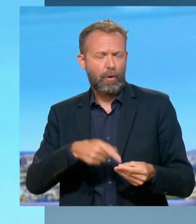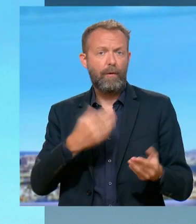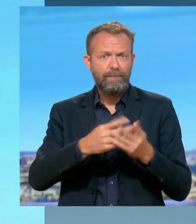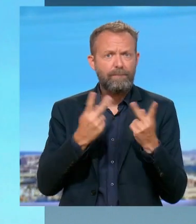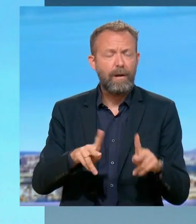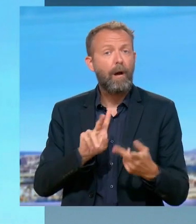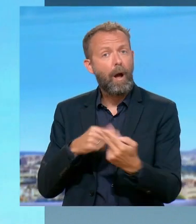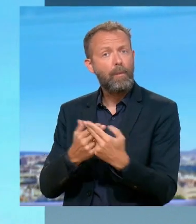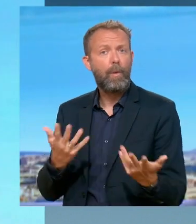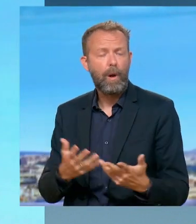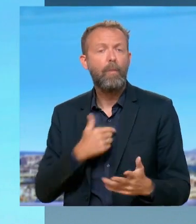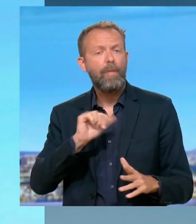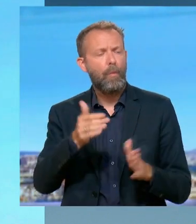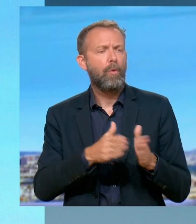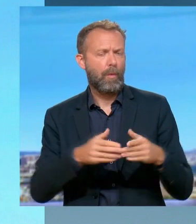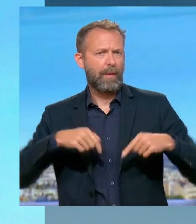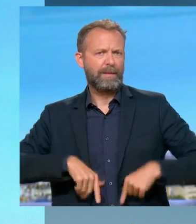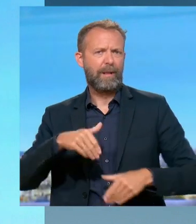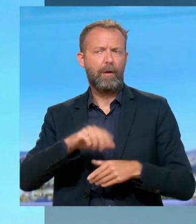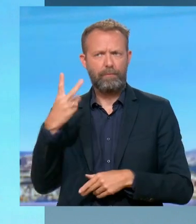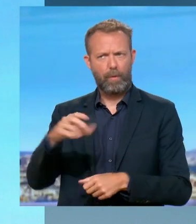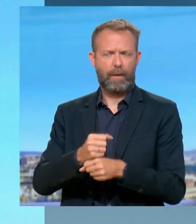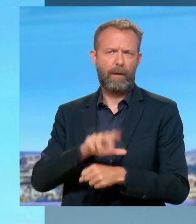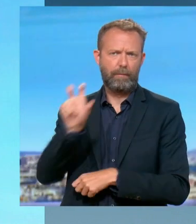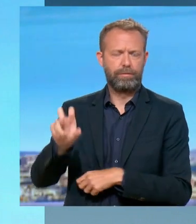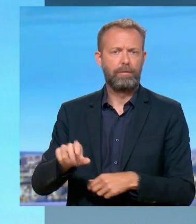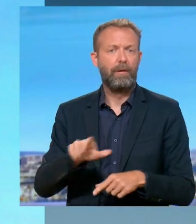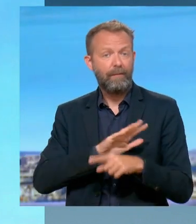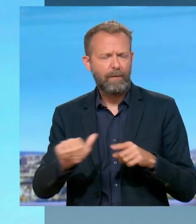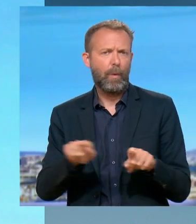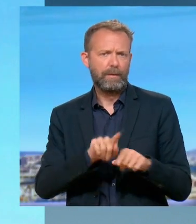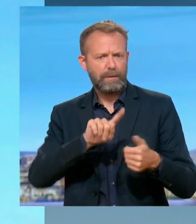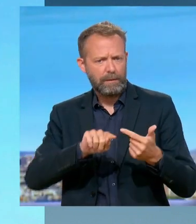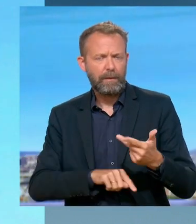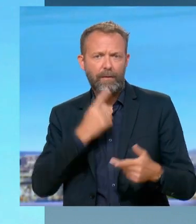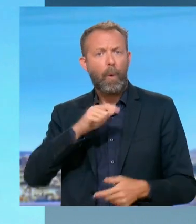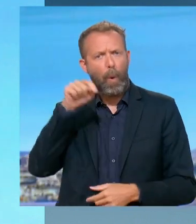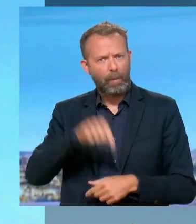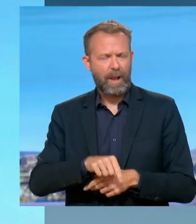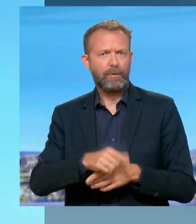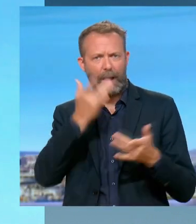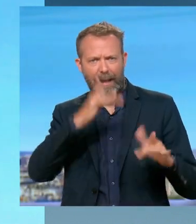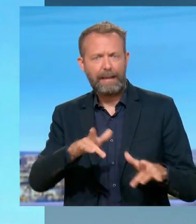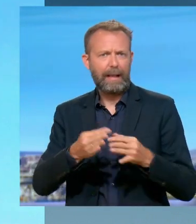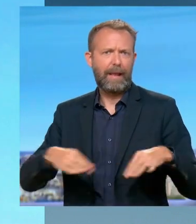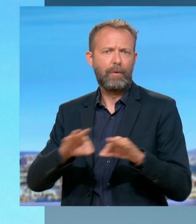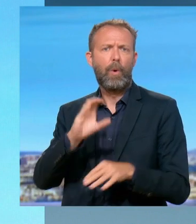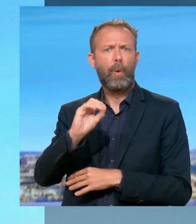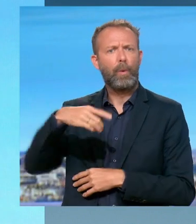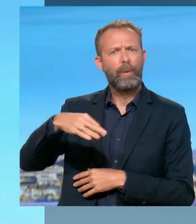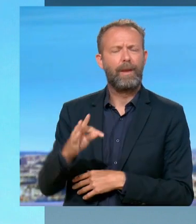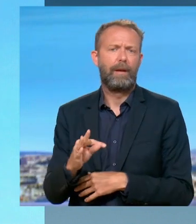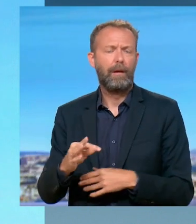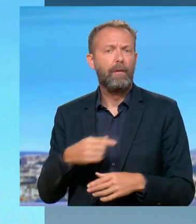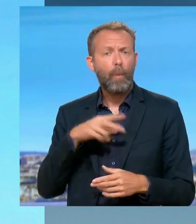Quelle est votre réponse ? Moi, je demande déjà à Gérald Darmanin qu'il fasse son boulot et qu'il applique les OQTF, c'est-à-dire les obligations de quitter le territoire français. Sur cette question, on